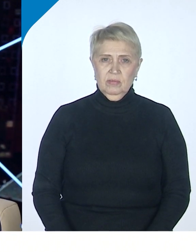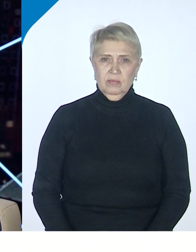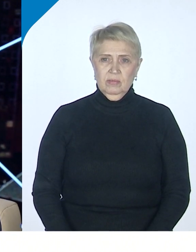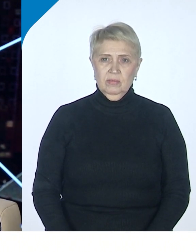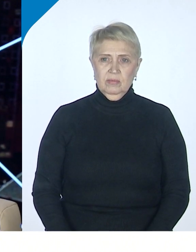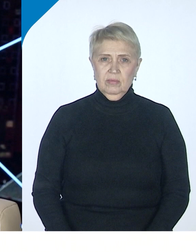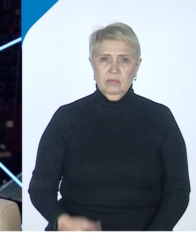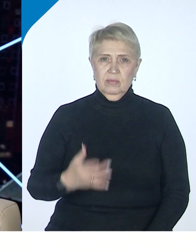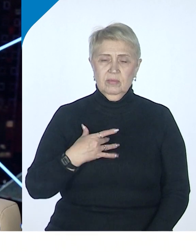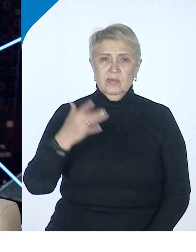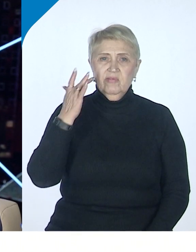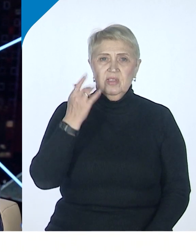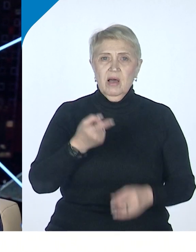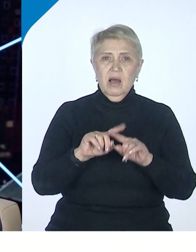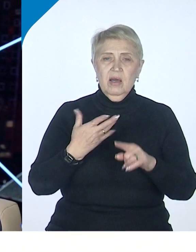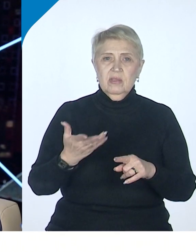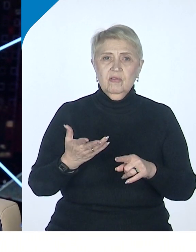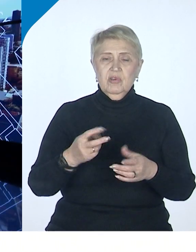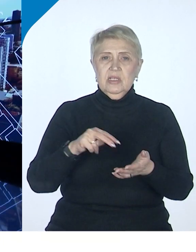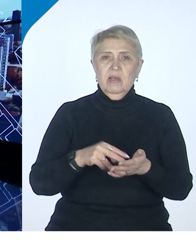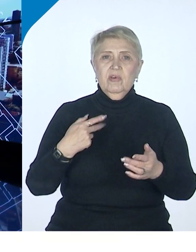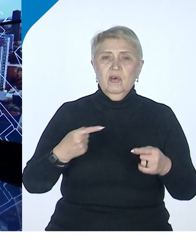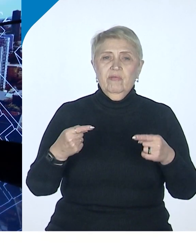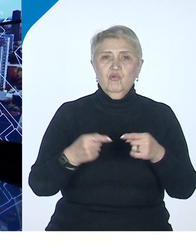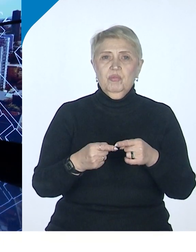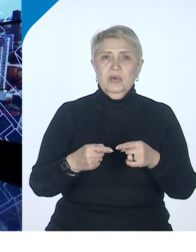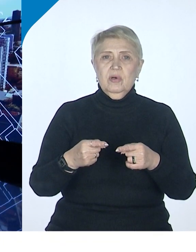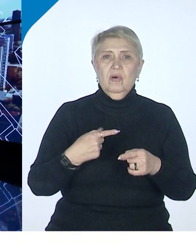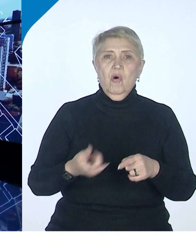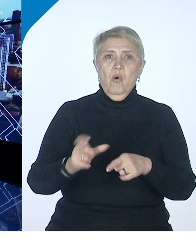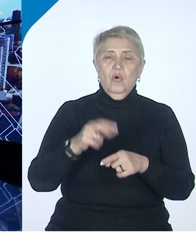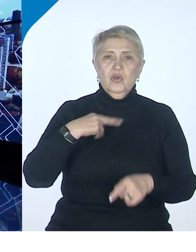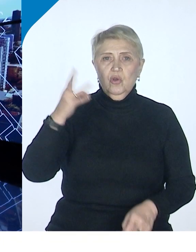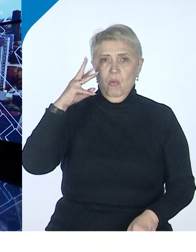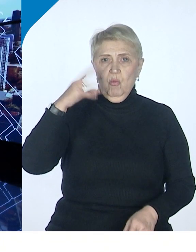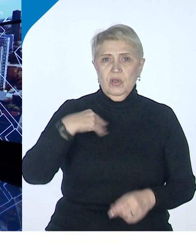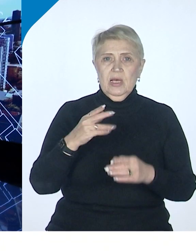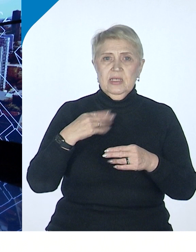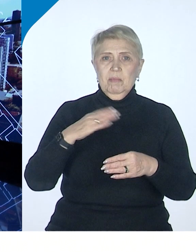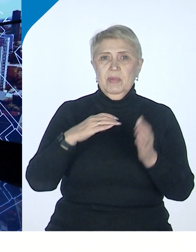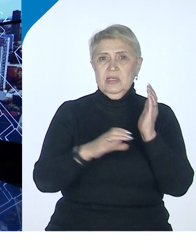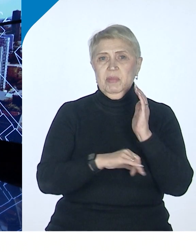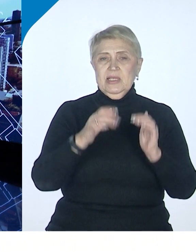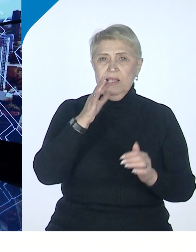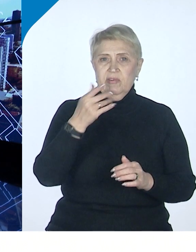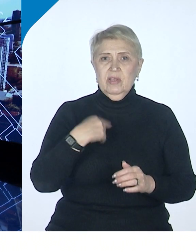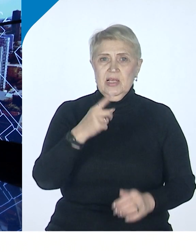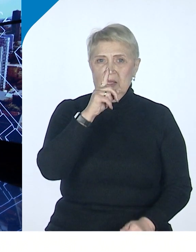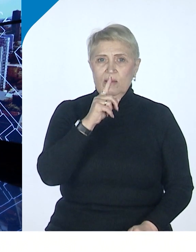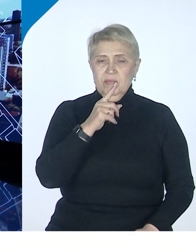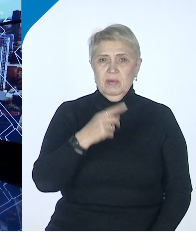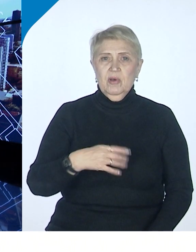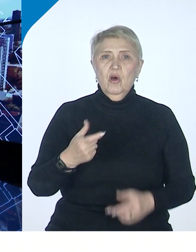меня это всегда ставит в тупик. У нас очень модно за последнее время ну, за 10 последнее. Слово